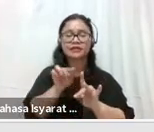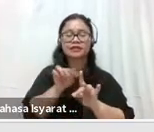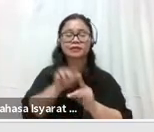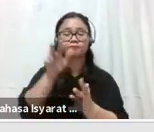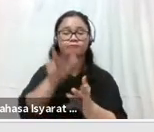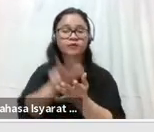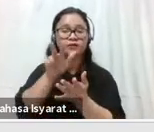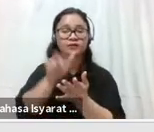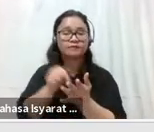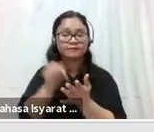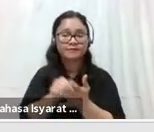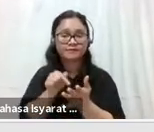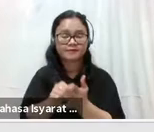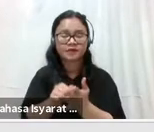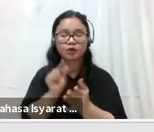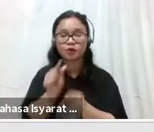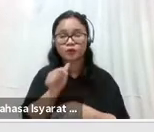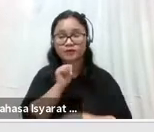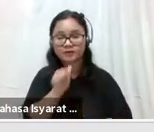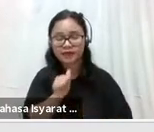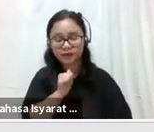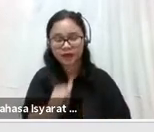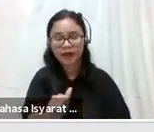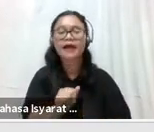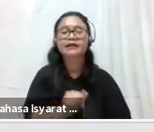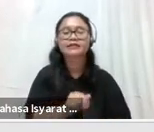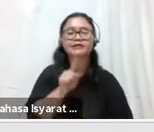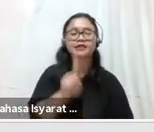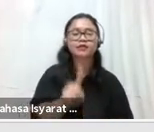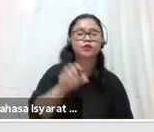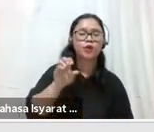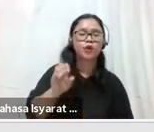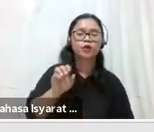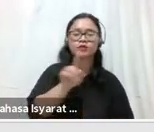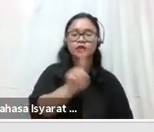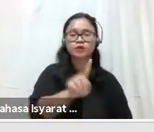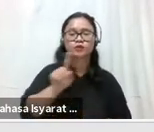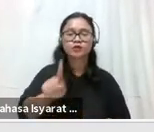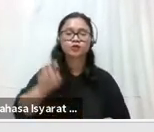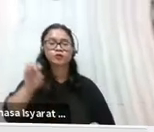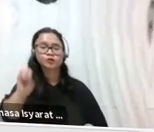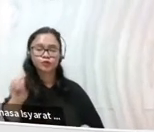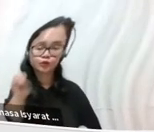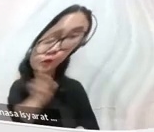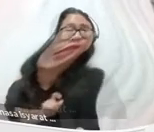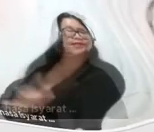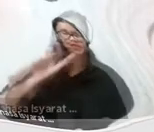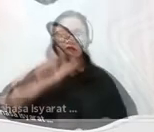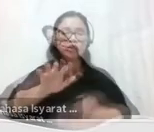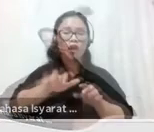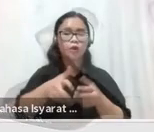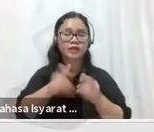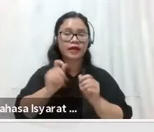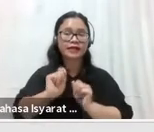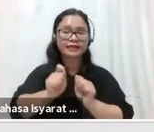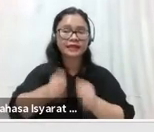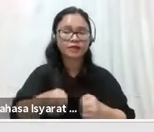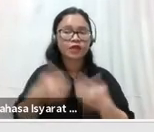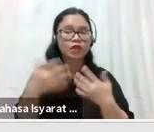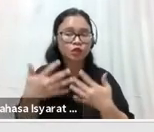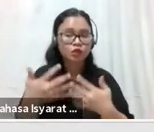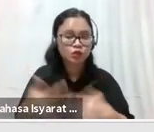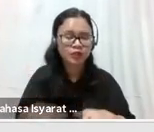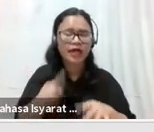inisiator kepada 110 calon anggota yang telah yang mendaftar hingga